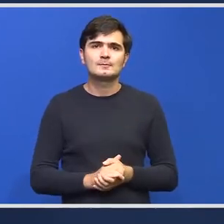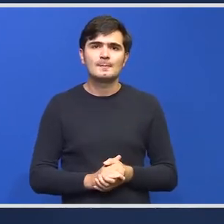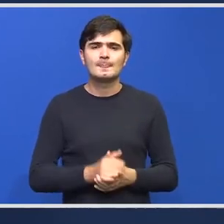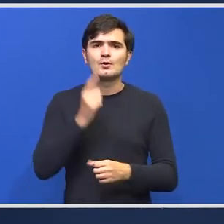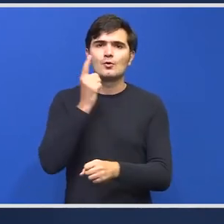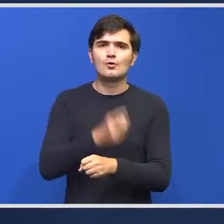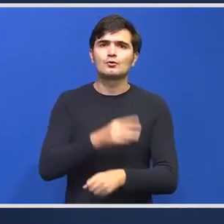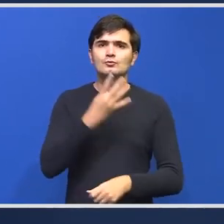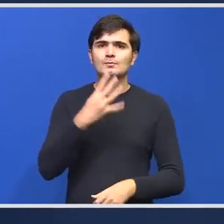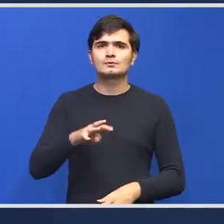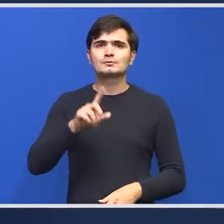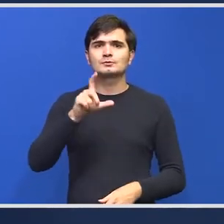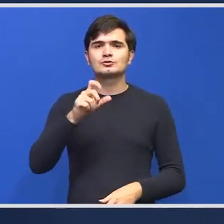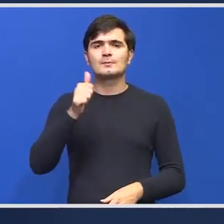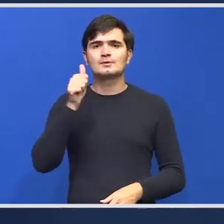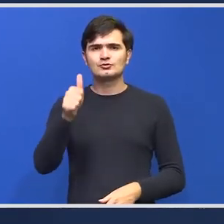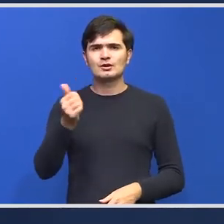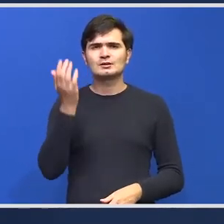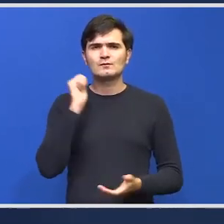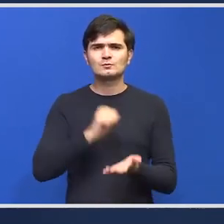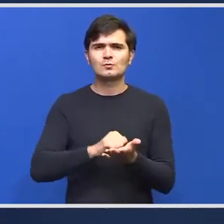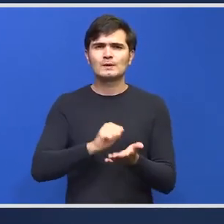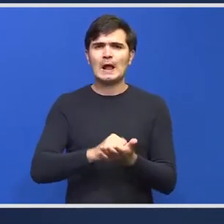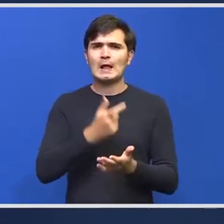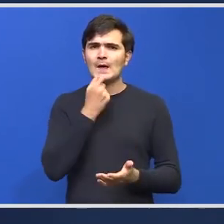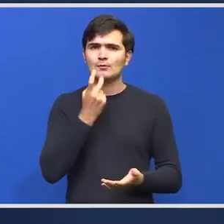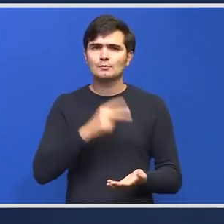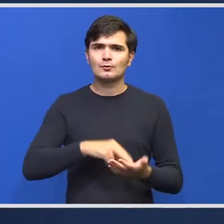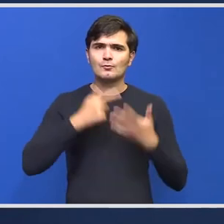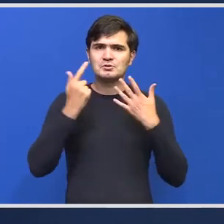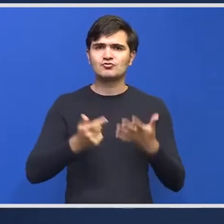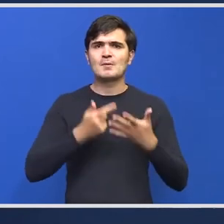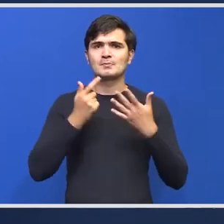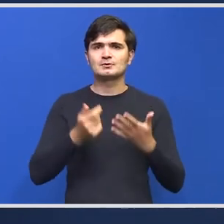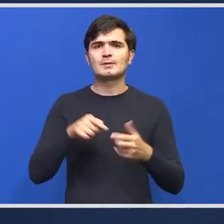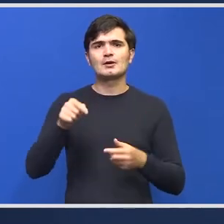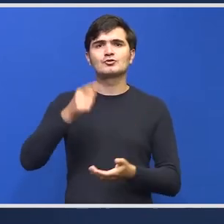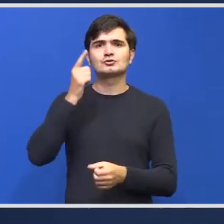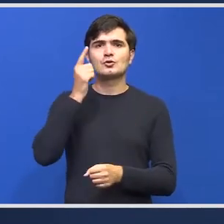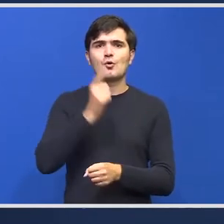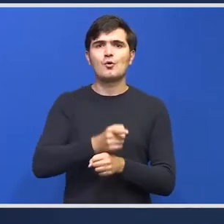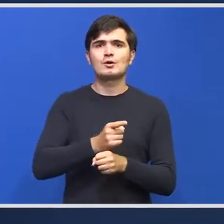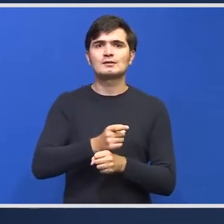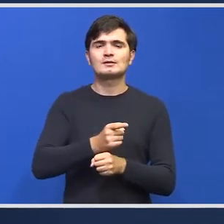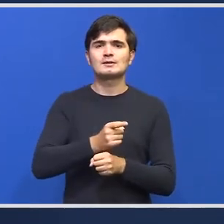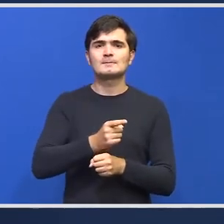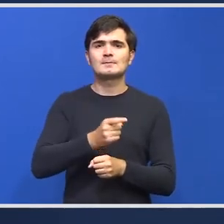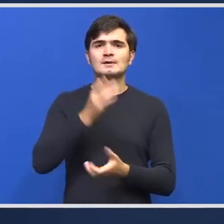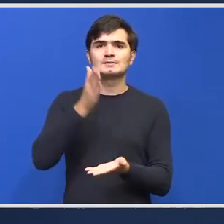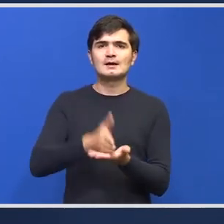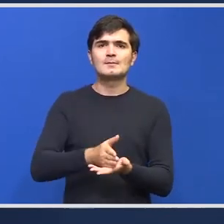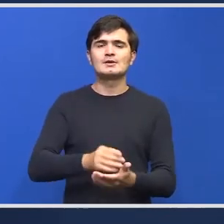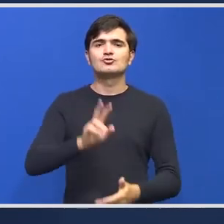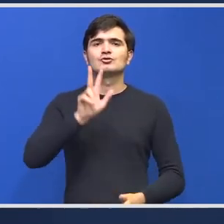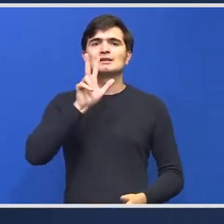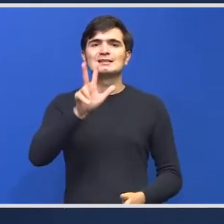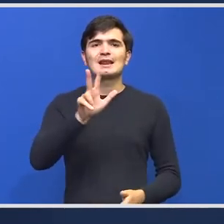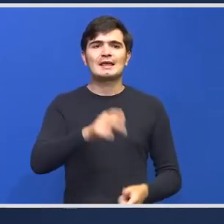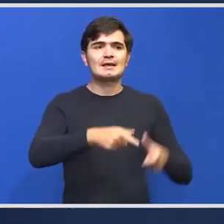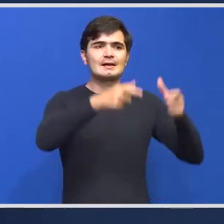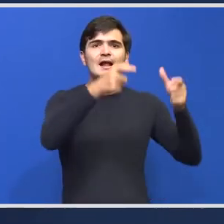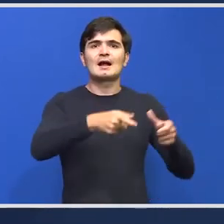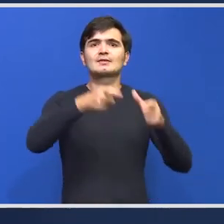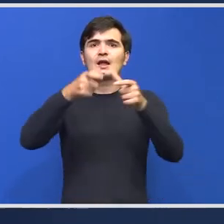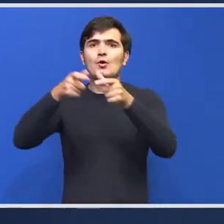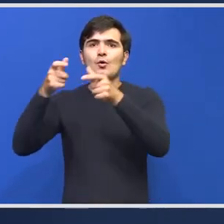476 publicat în 2017 stabilește trei categorii de unități